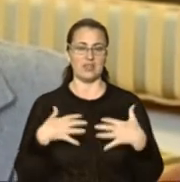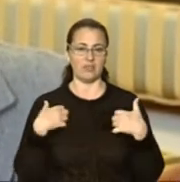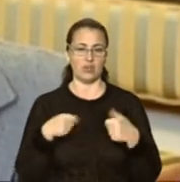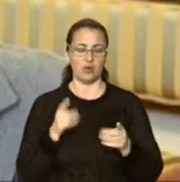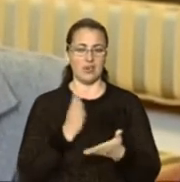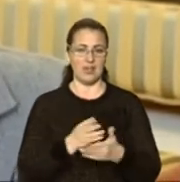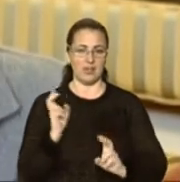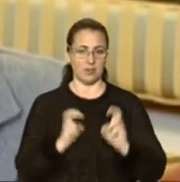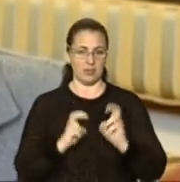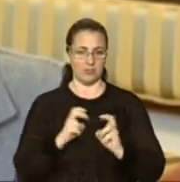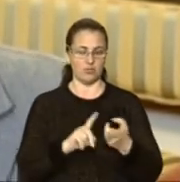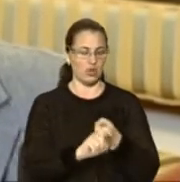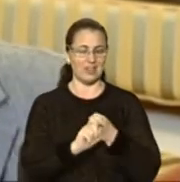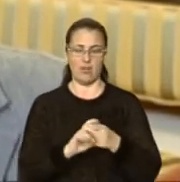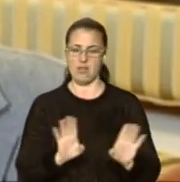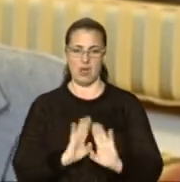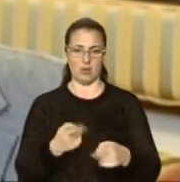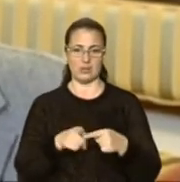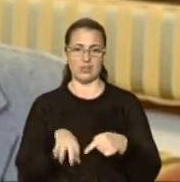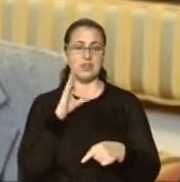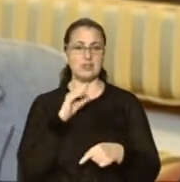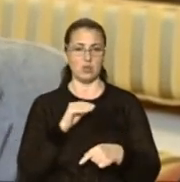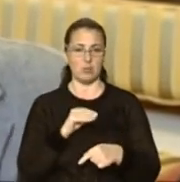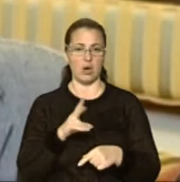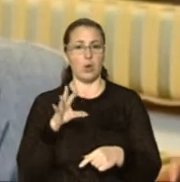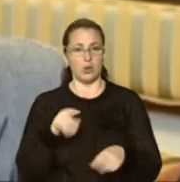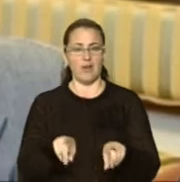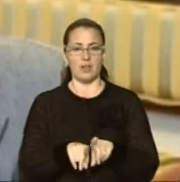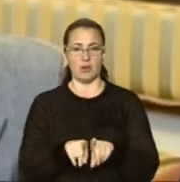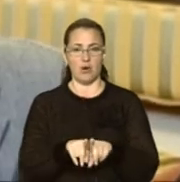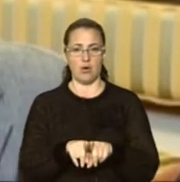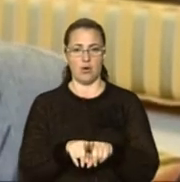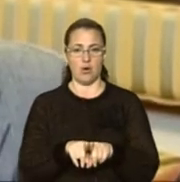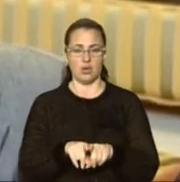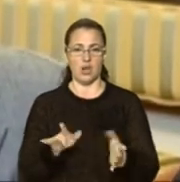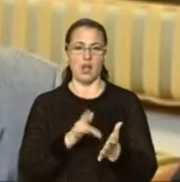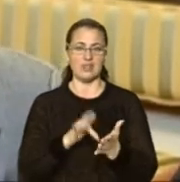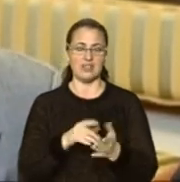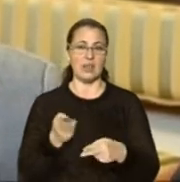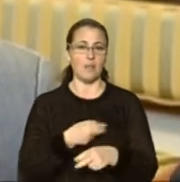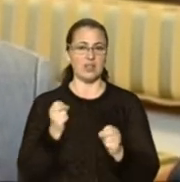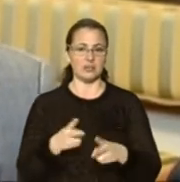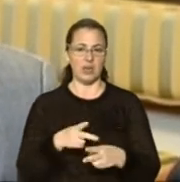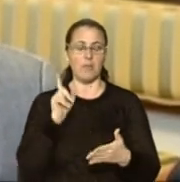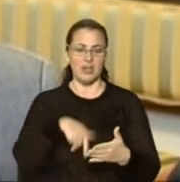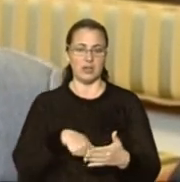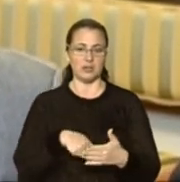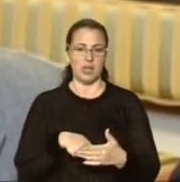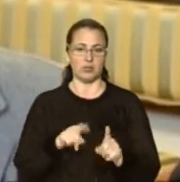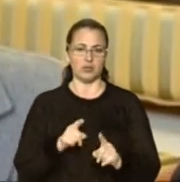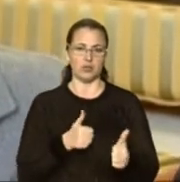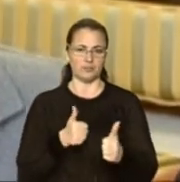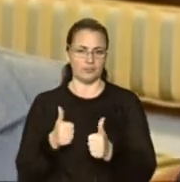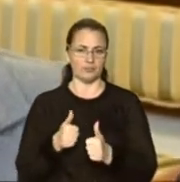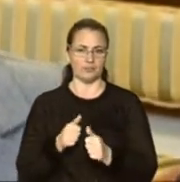підприємстві, звісно, вони не контактували з цим собакою, але також в цілях безпеки переконатися, що все гаразд, перетримавши їх у нас